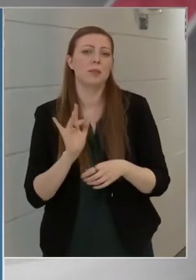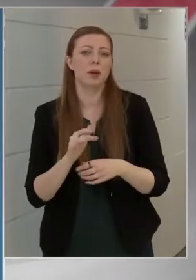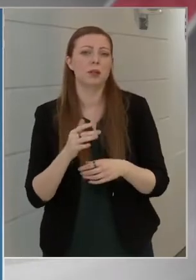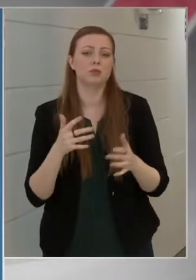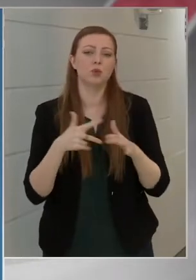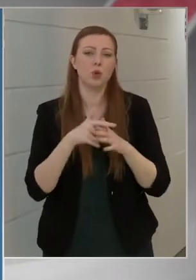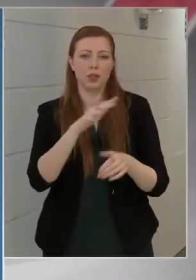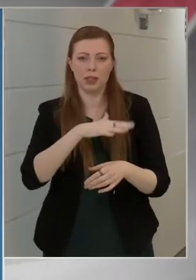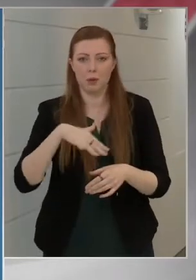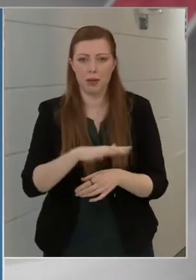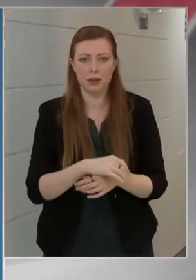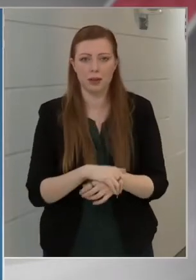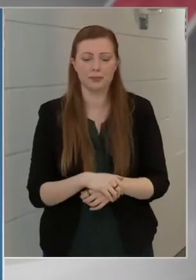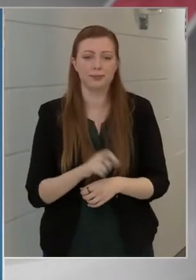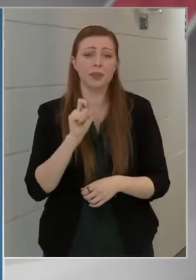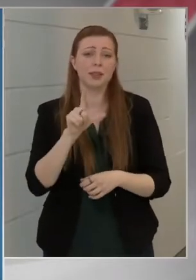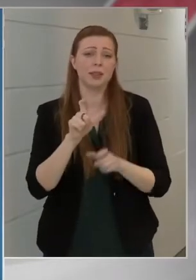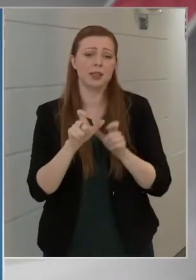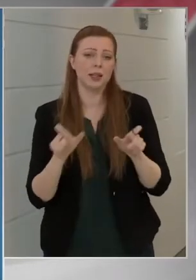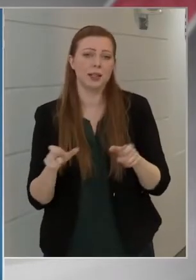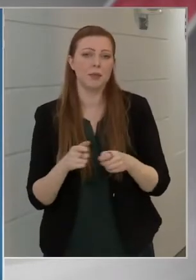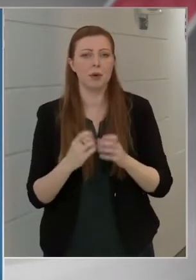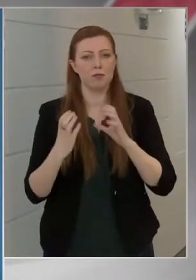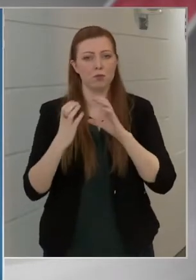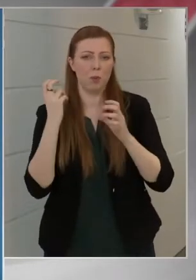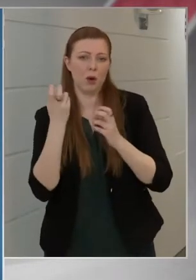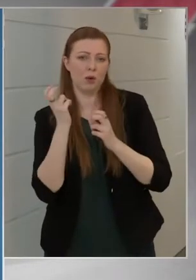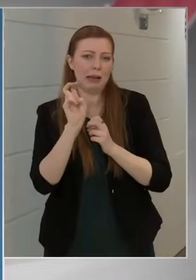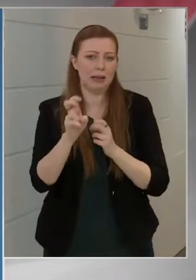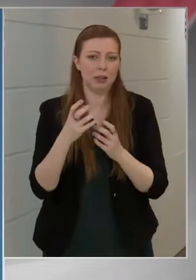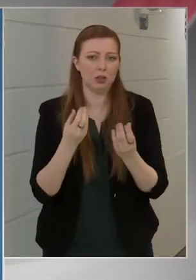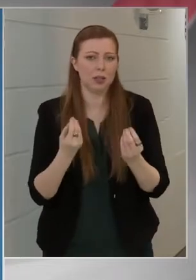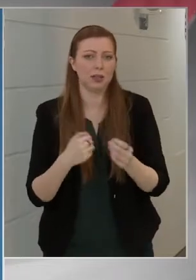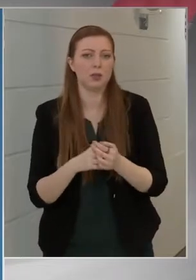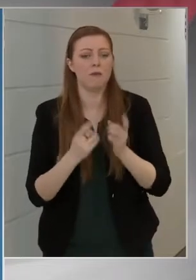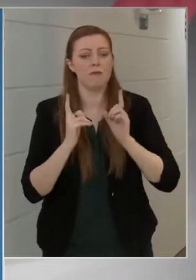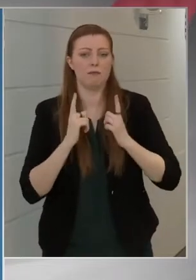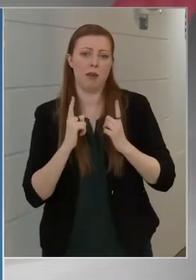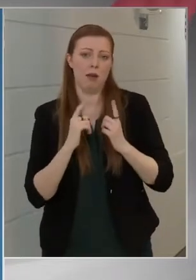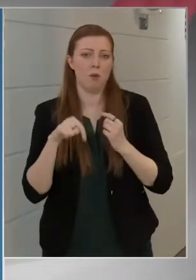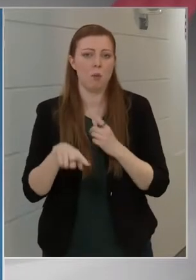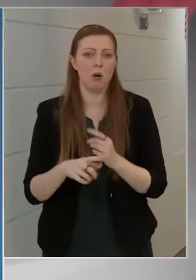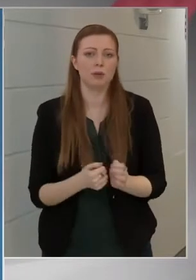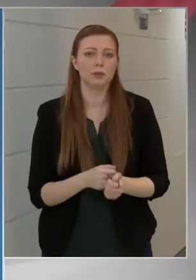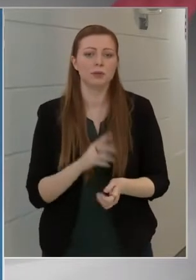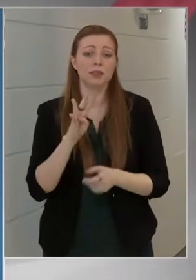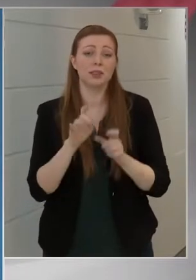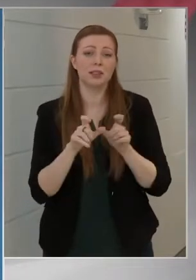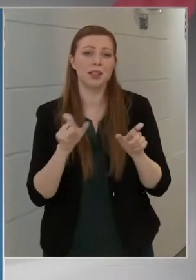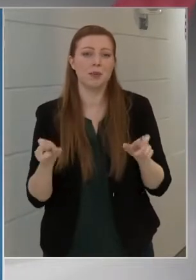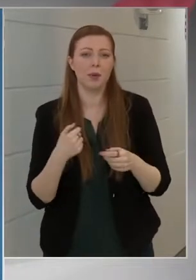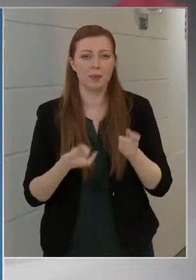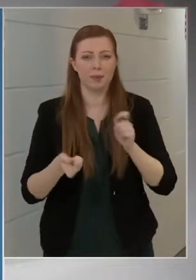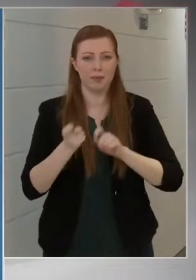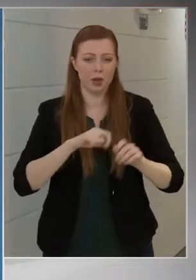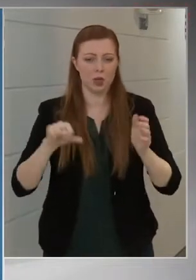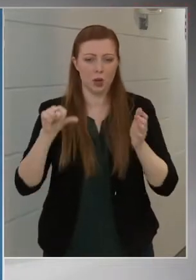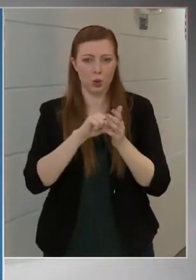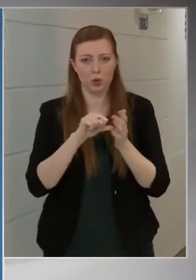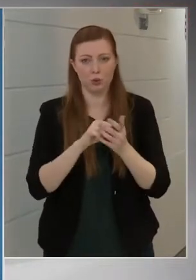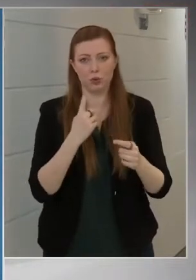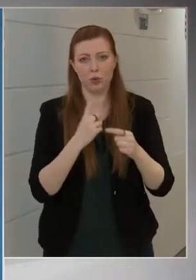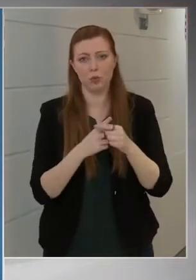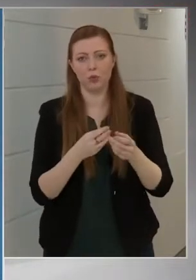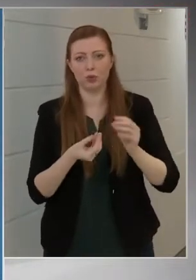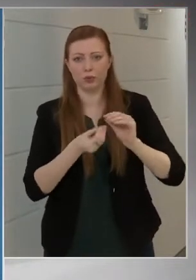közterületen, 12 személye szemben a tömegközlekedési eszközön, illetve a várakozóhelyeken, 4 személye szemben, pedig a bevásárlóközpontok, illetve a